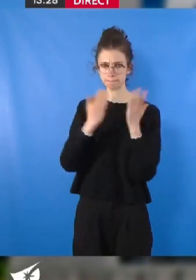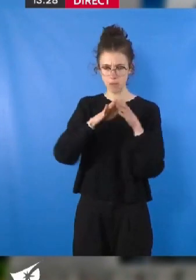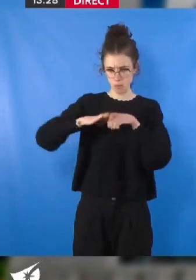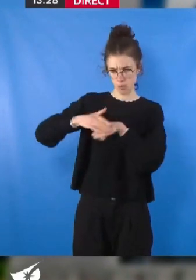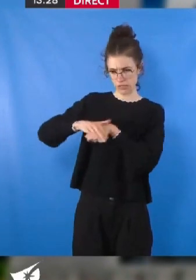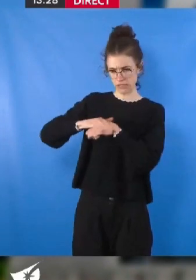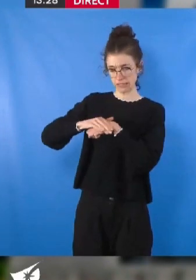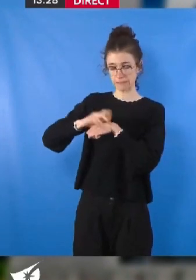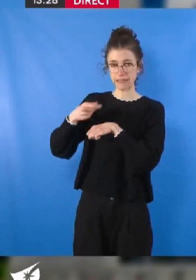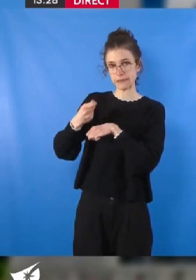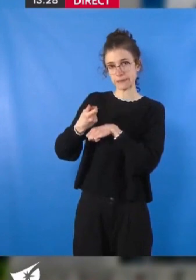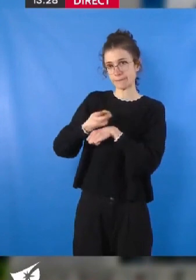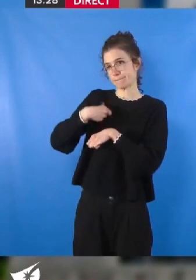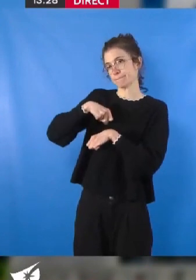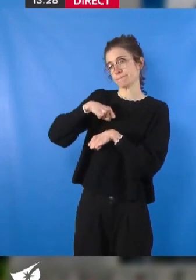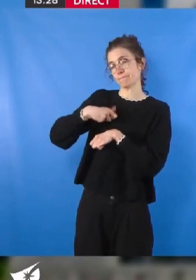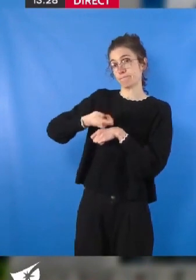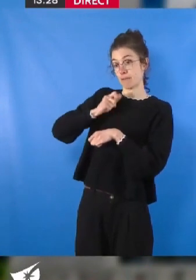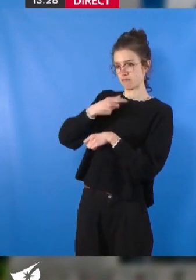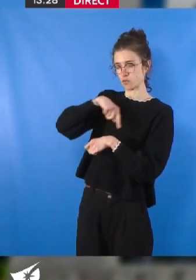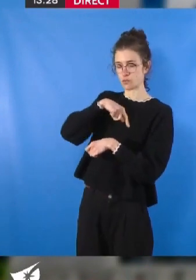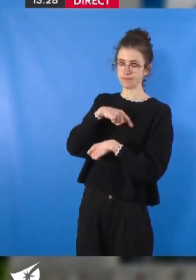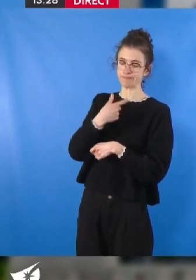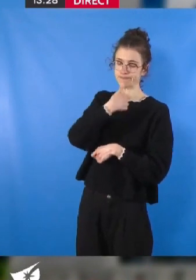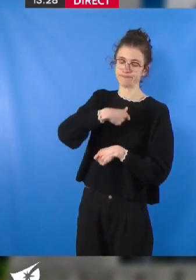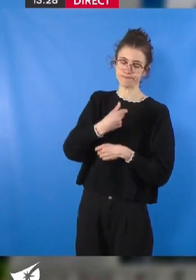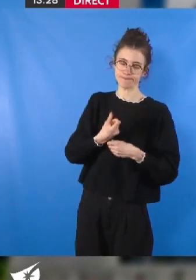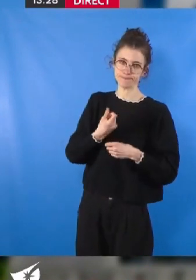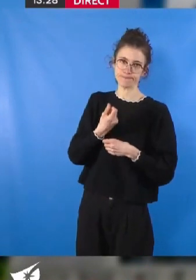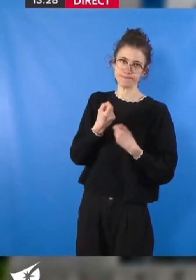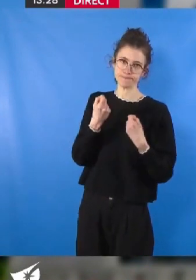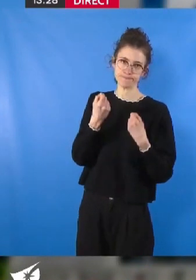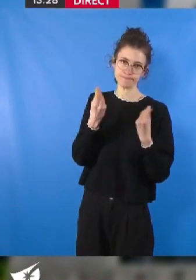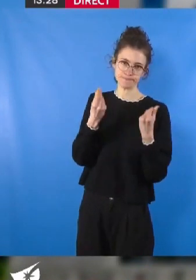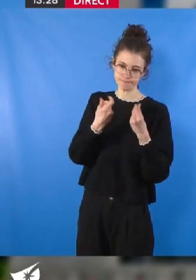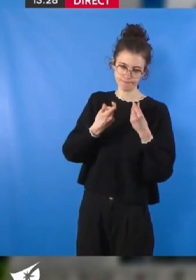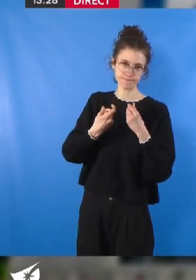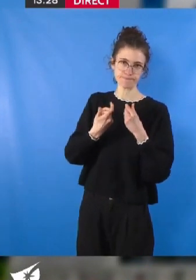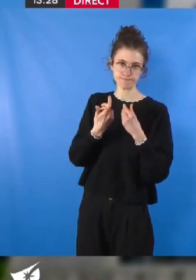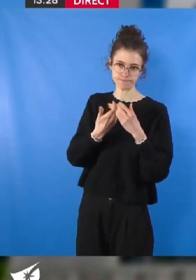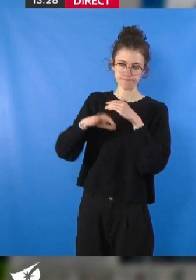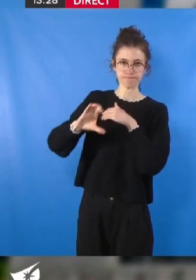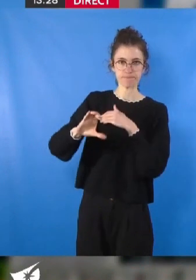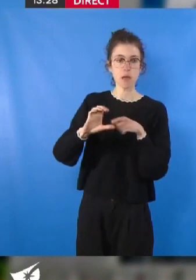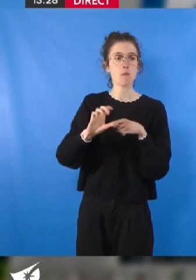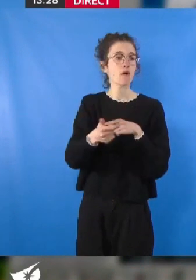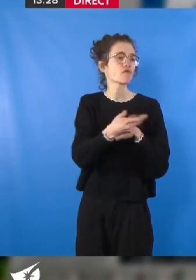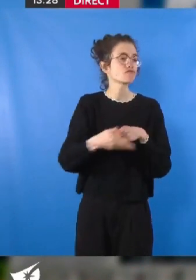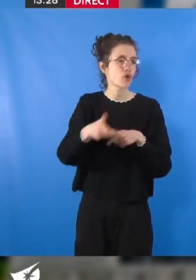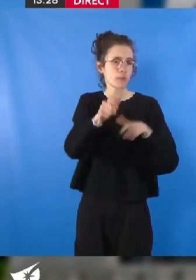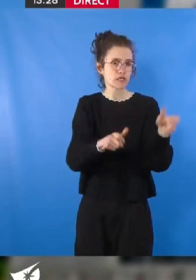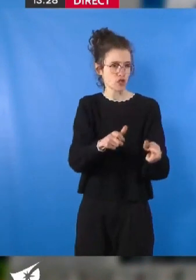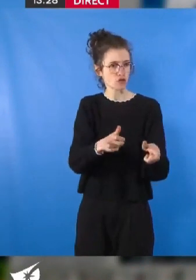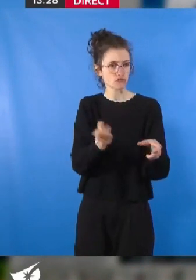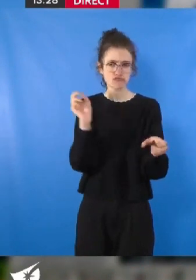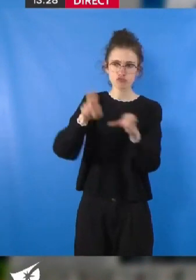collectivité, mais elle est indispensable à la vie quotidienne et les usagers sauront consentir à cette augmentation, à condition que